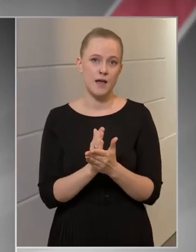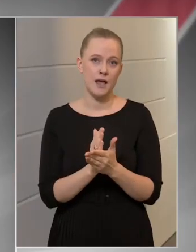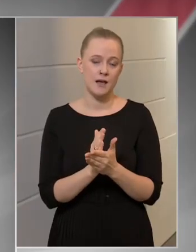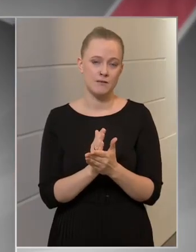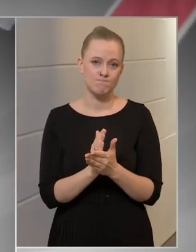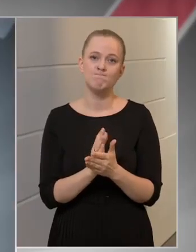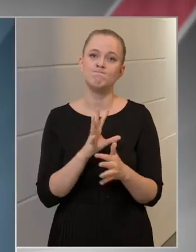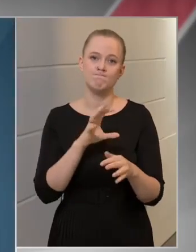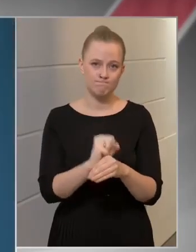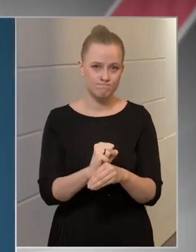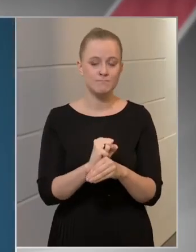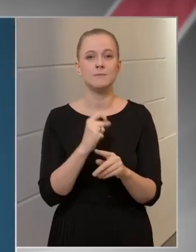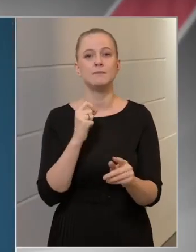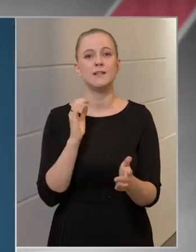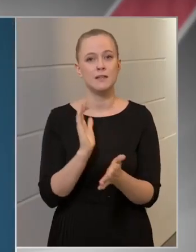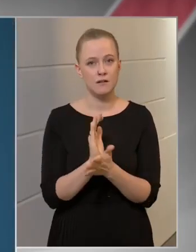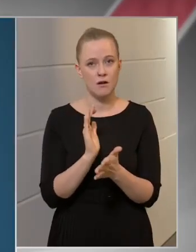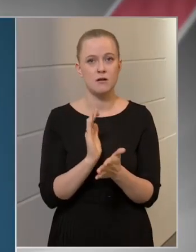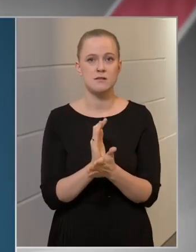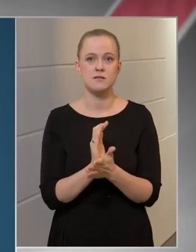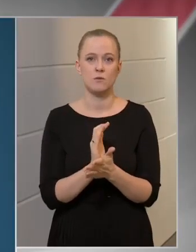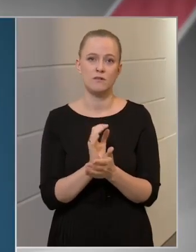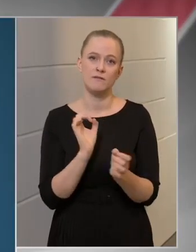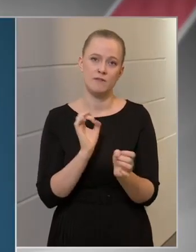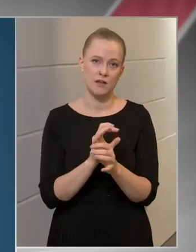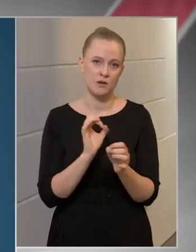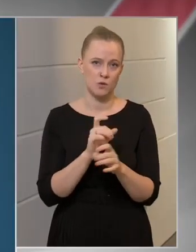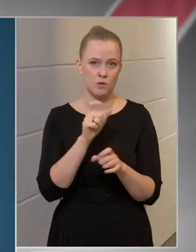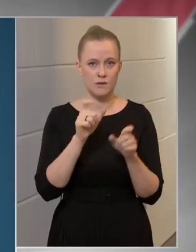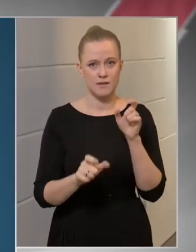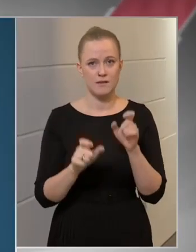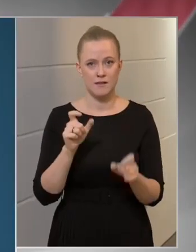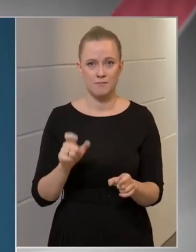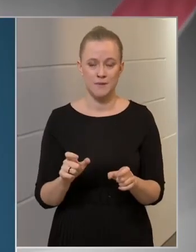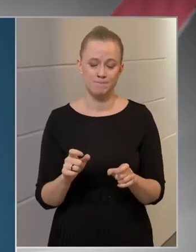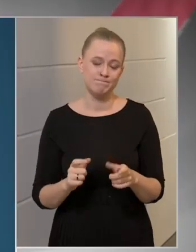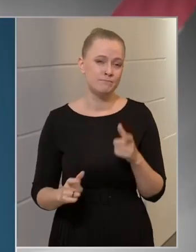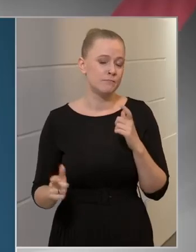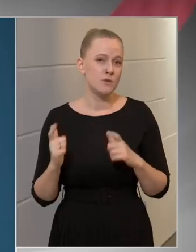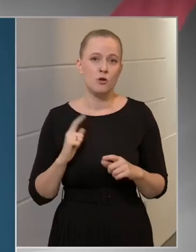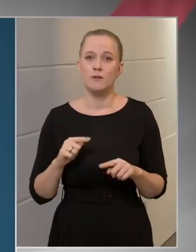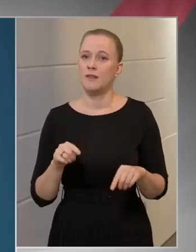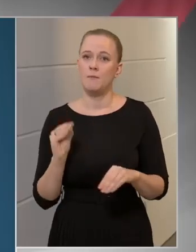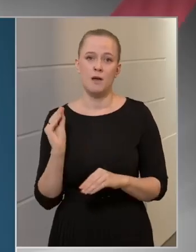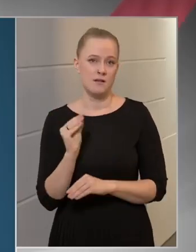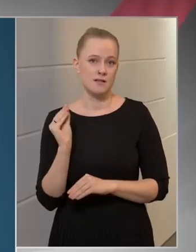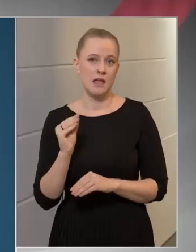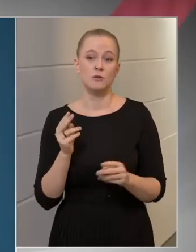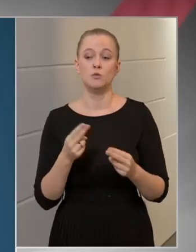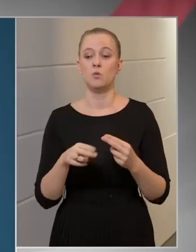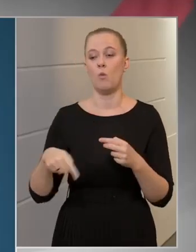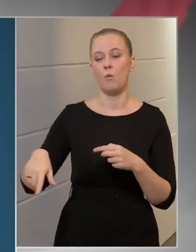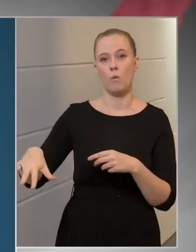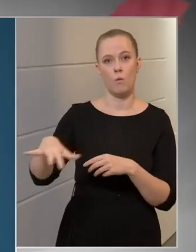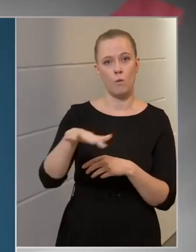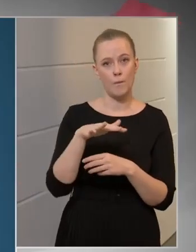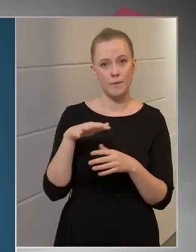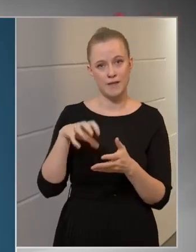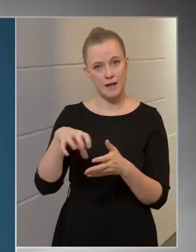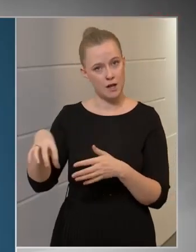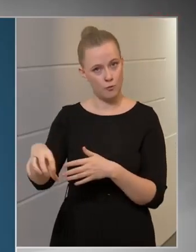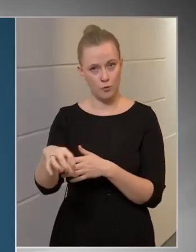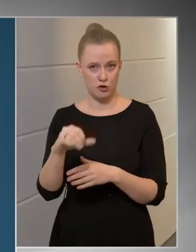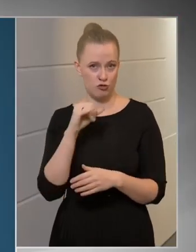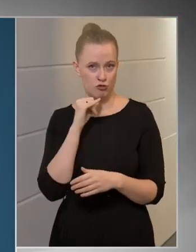igazolt, fertőzött személy. Ez sajnos nem jelenti azt, hogy a többi településen nem